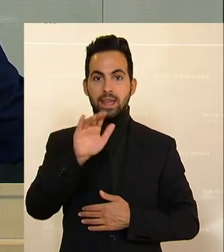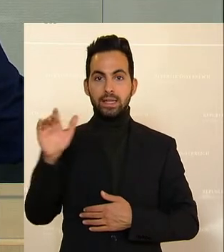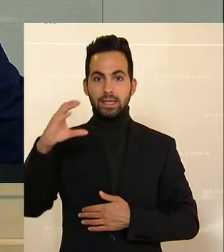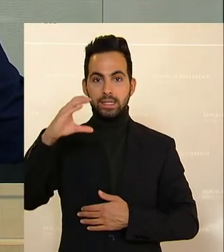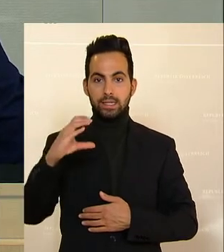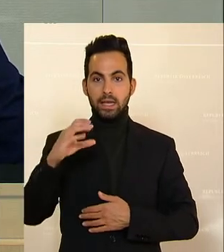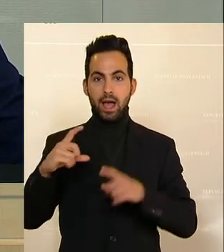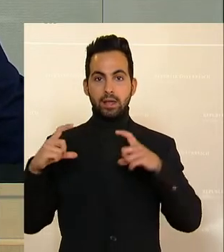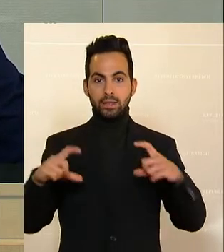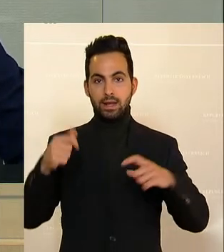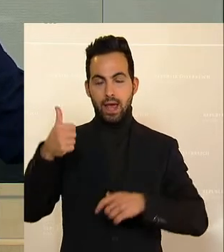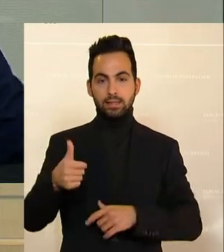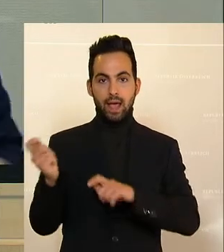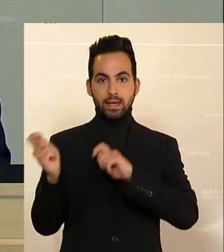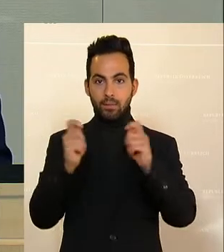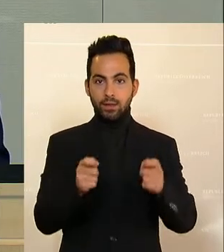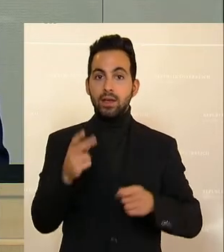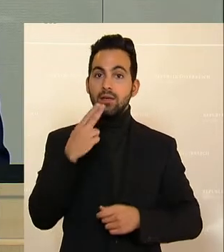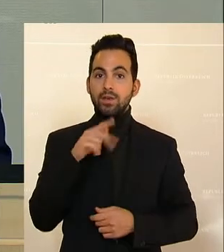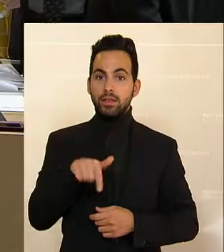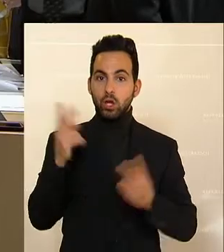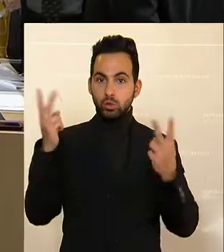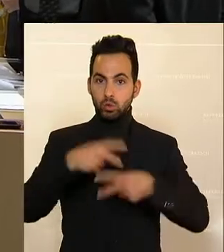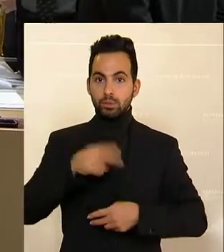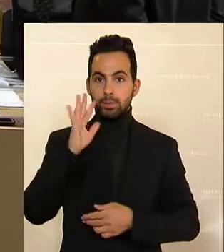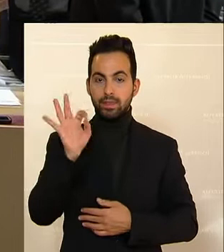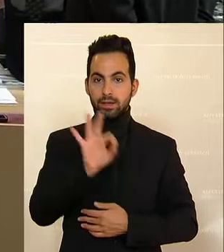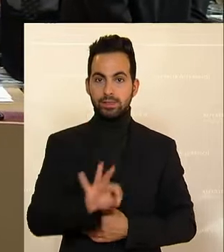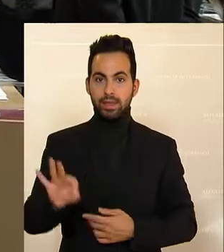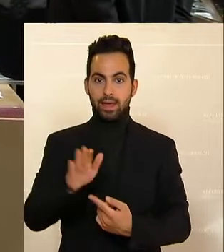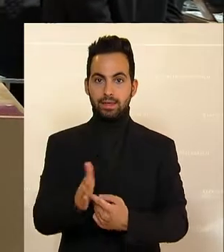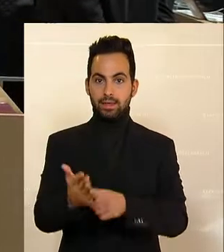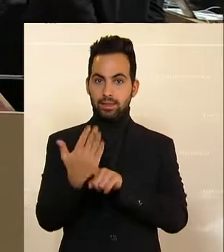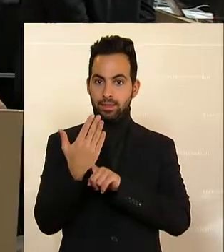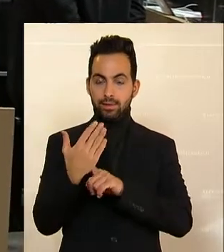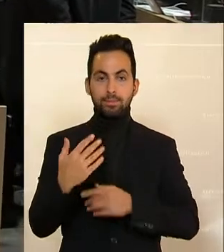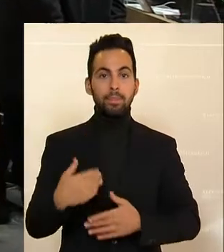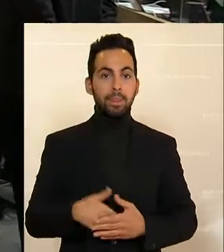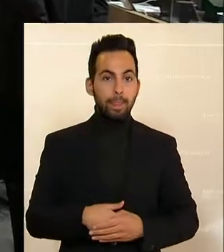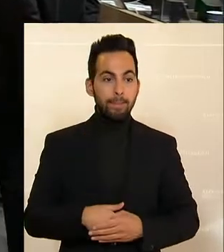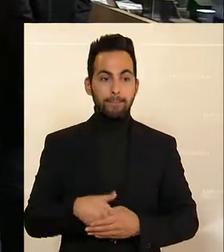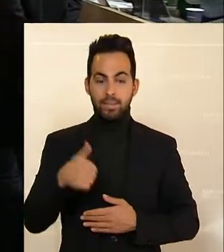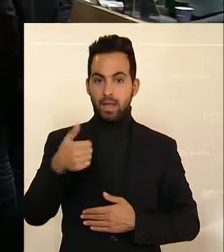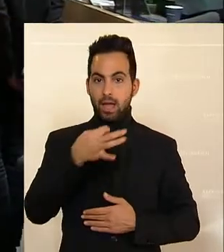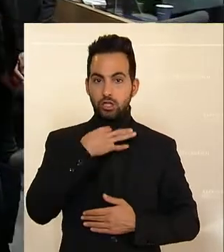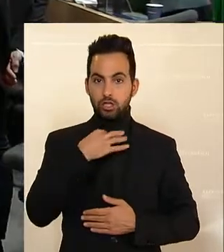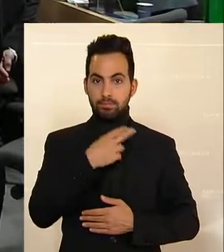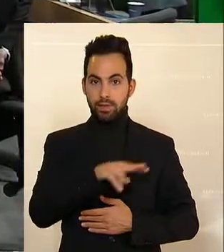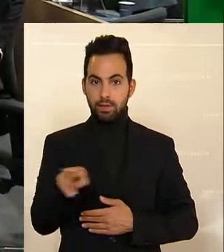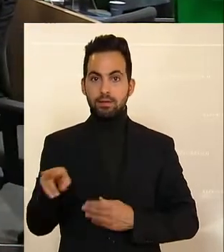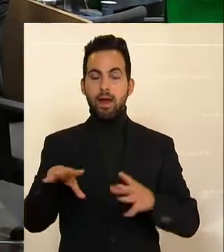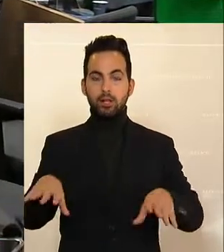Artikel 1 eingebracht. Wer dem seine Zustimmung gibt, ersuche ich um ein Zeichen. Das ist einstimmig